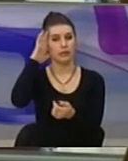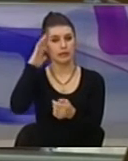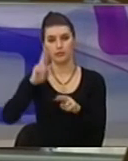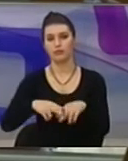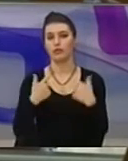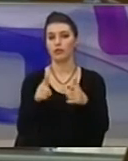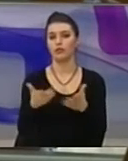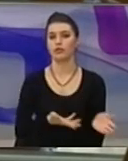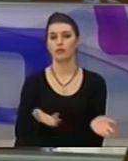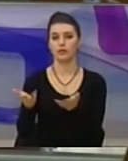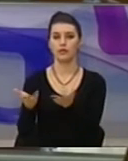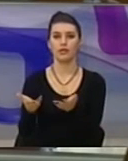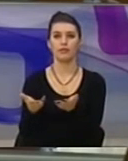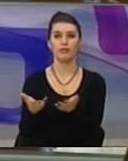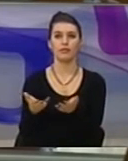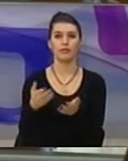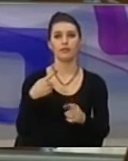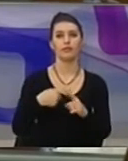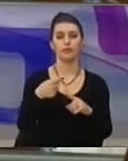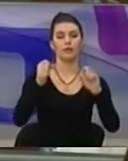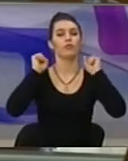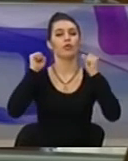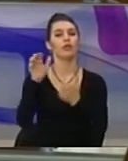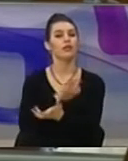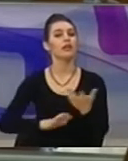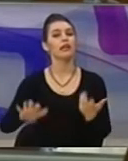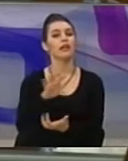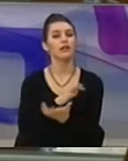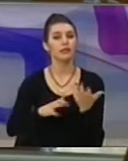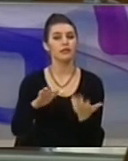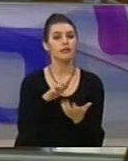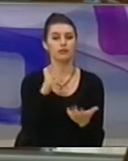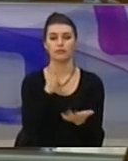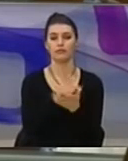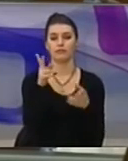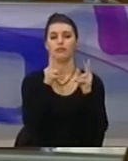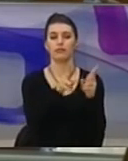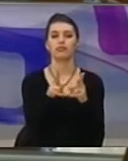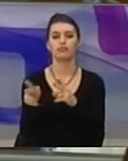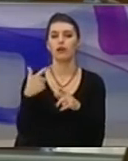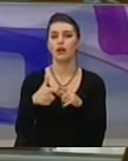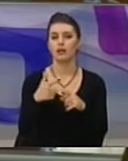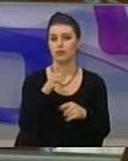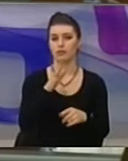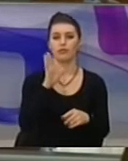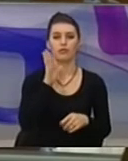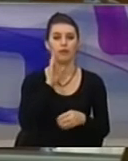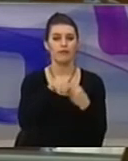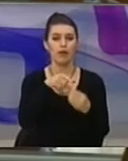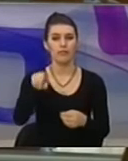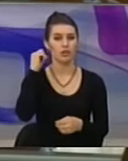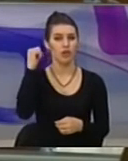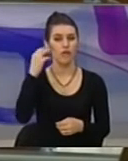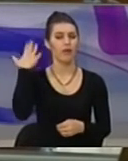tonë. Protestat e cilat u bën për ashtu e të fyrjes që u bën nënave të Gjakovës nga ishë ministri